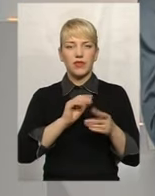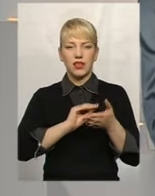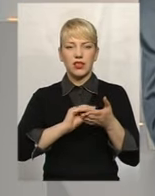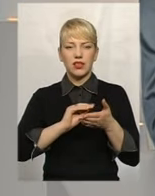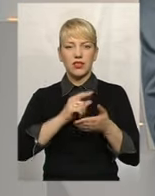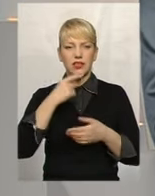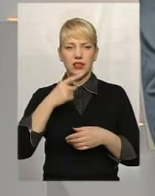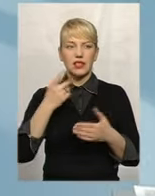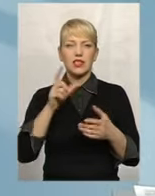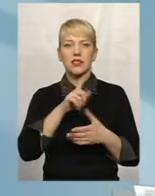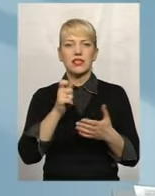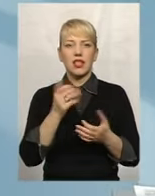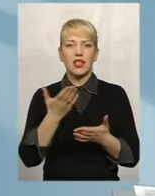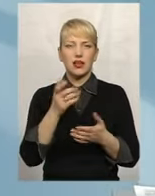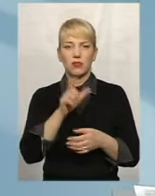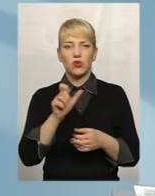до вас звернутися люди?